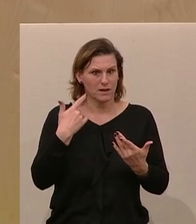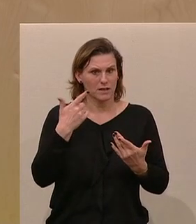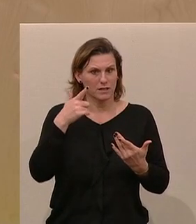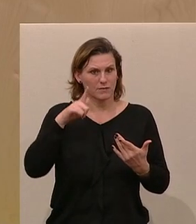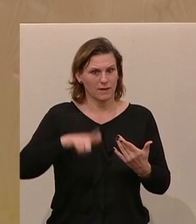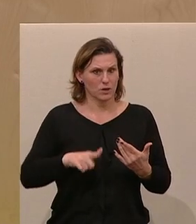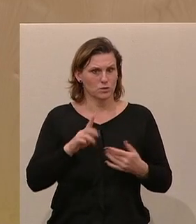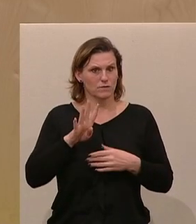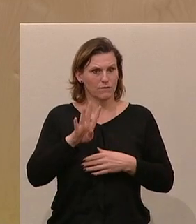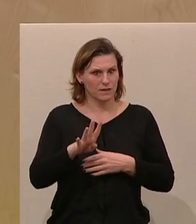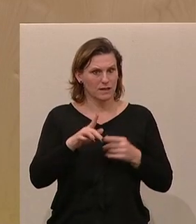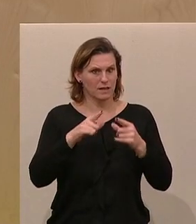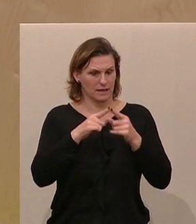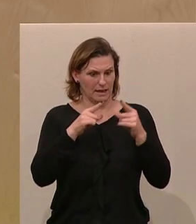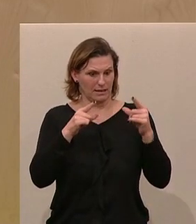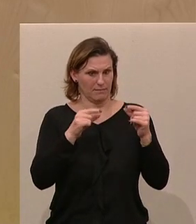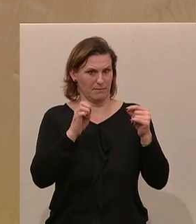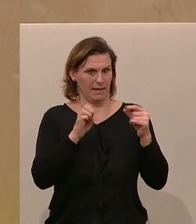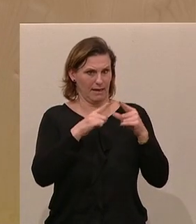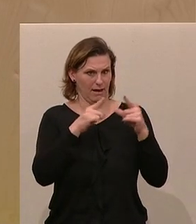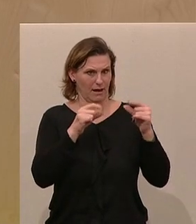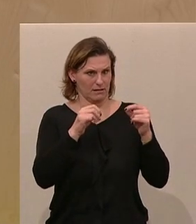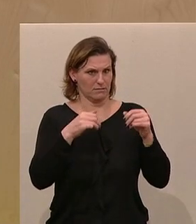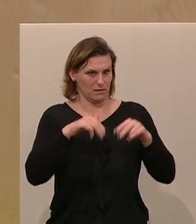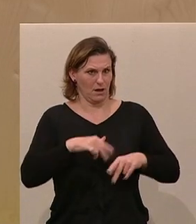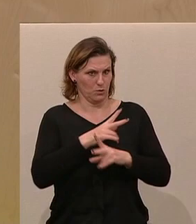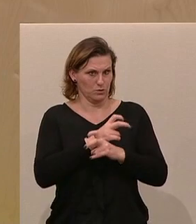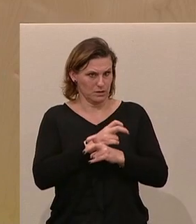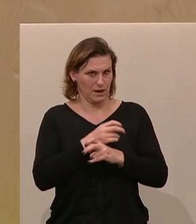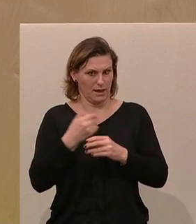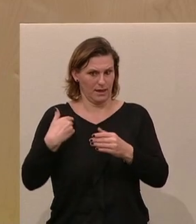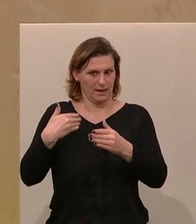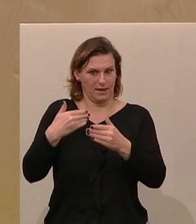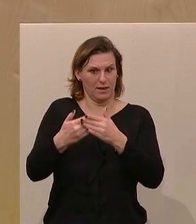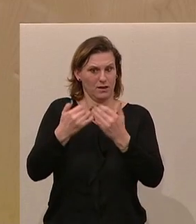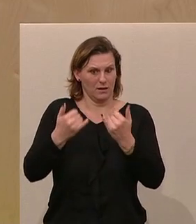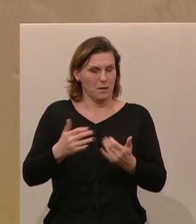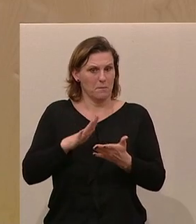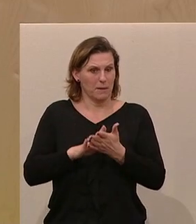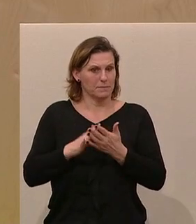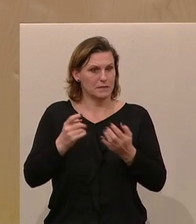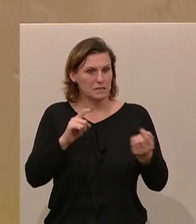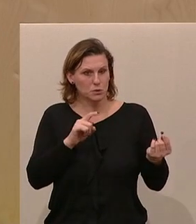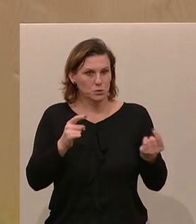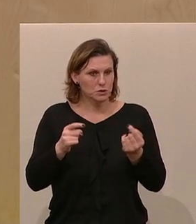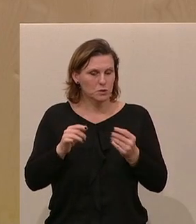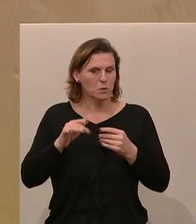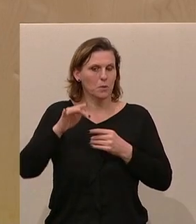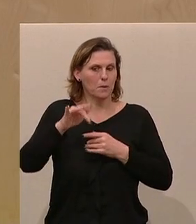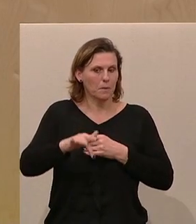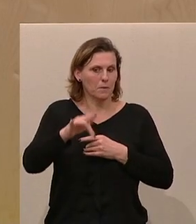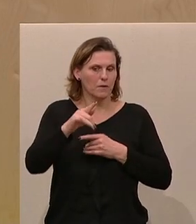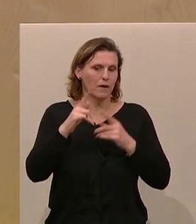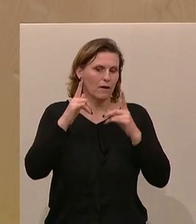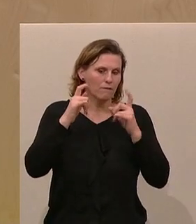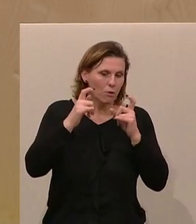haben wir die E-Card in Österreich. Und seit dem Jahr 2004 diskutieren wir im Grunde genommen, ob ein Foto